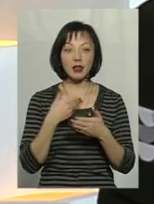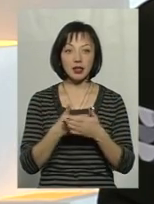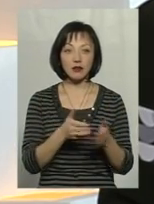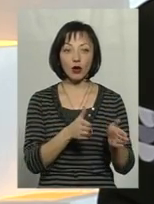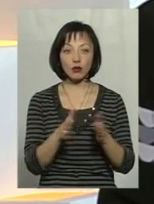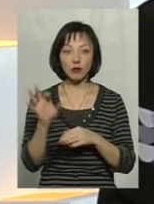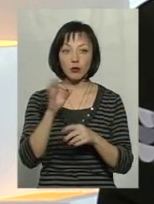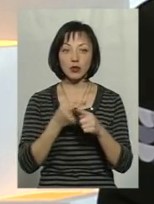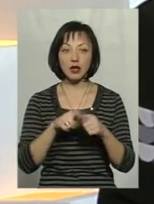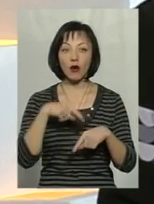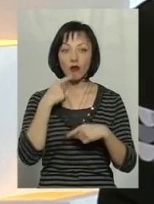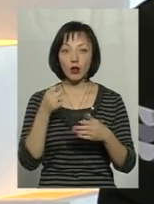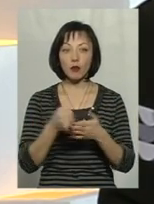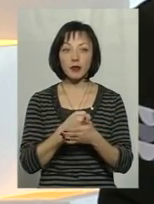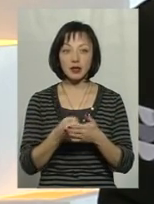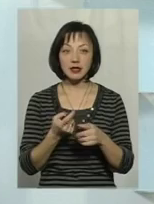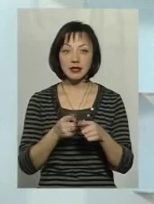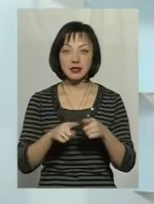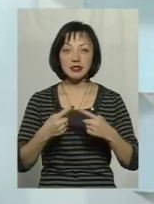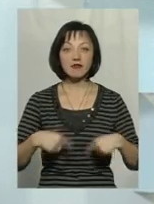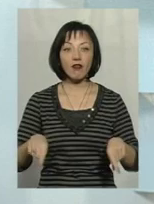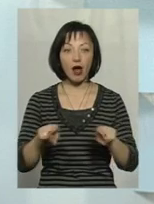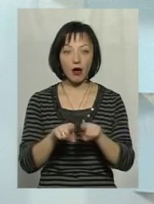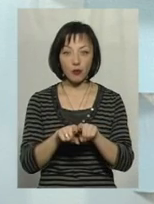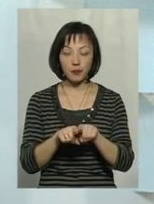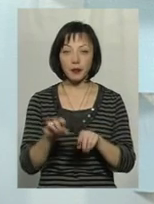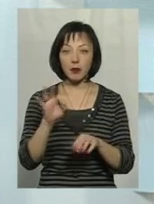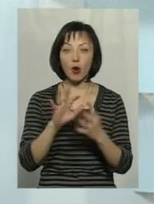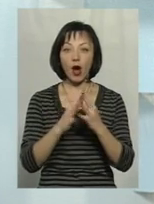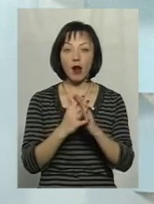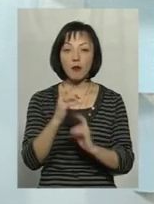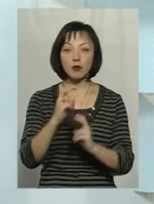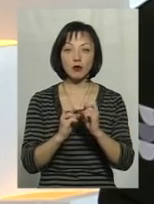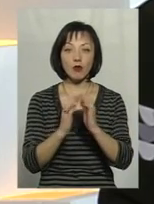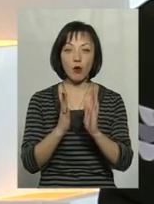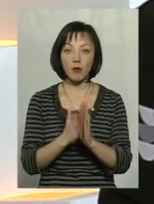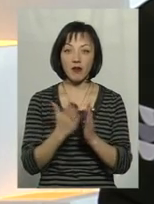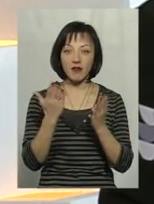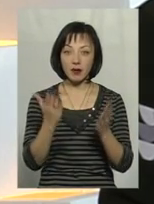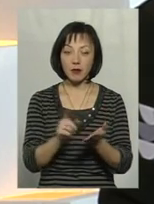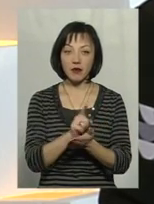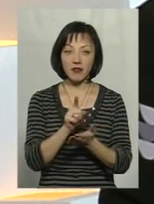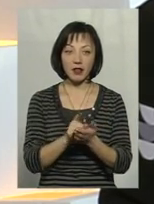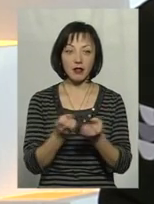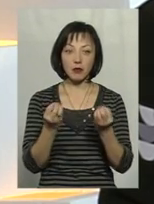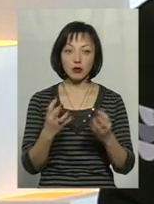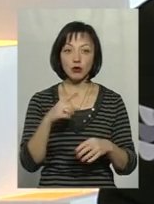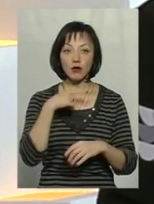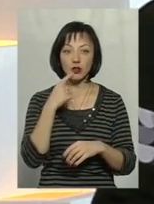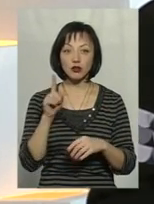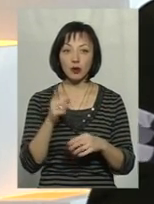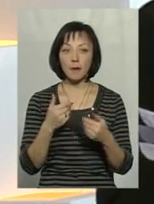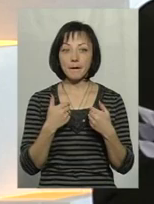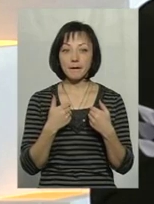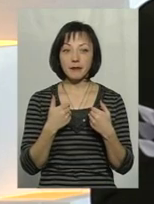готова про це говорити і лоббіювати дану сферу. Про аграрно-промисловий комплекс ви, як аграрій, повинні не просто говорити, що